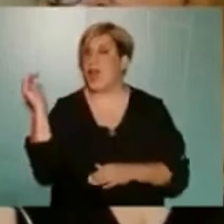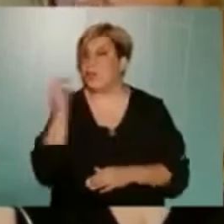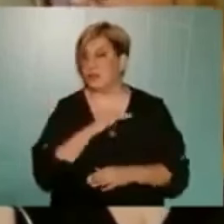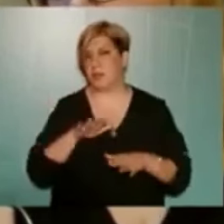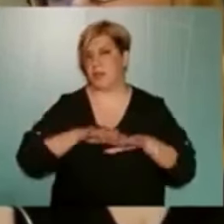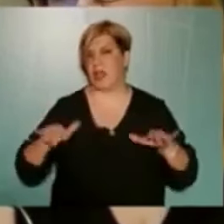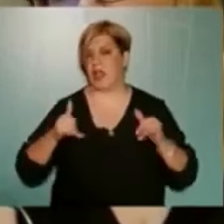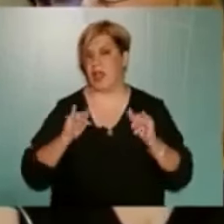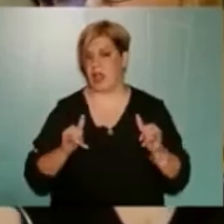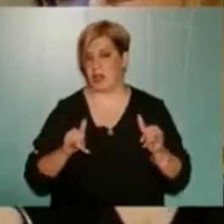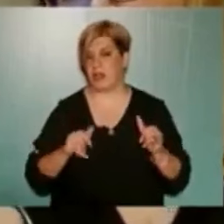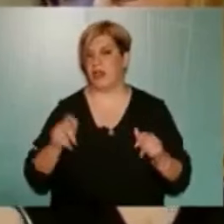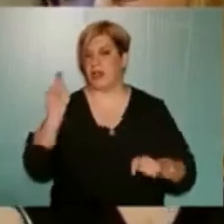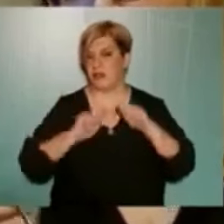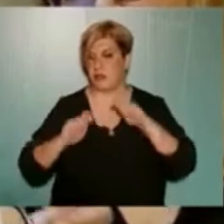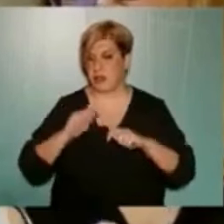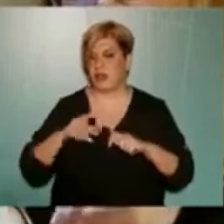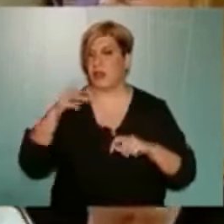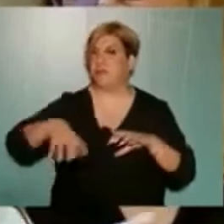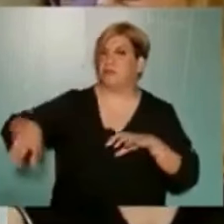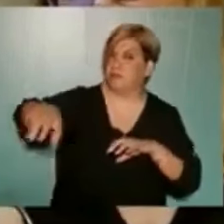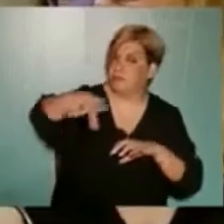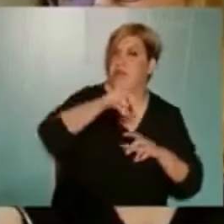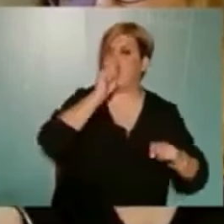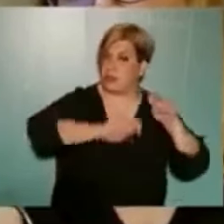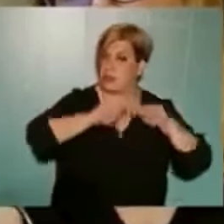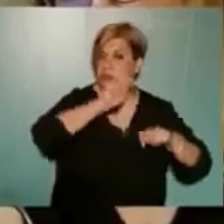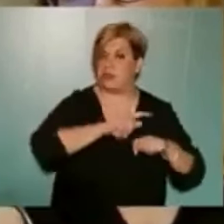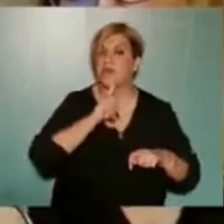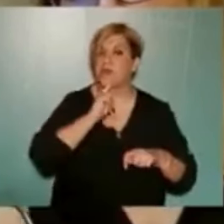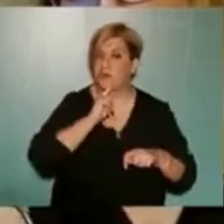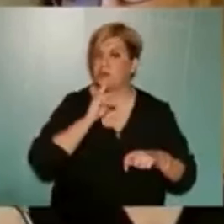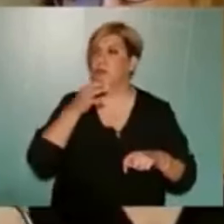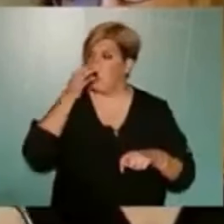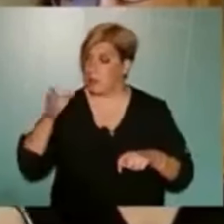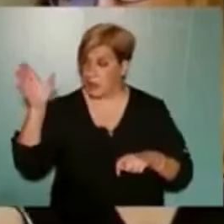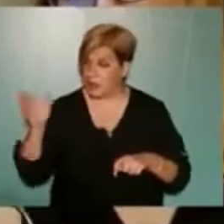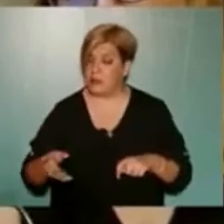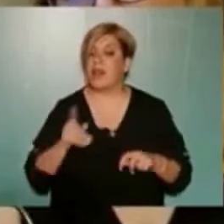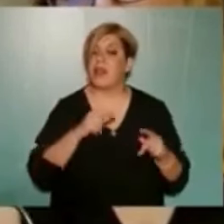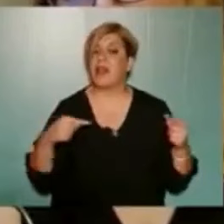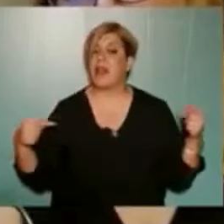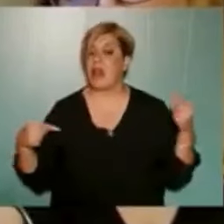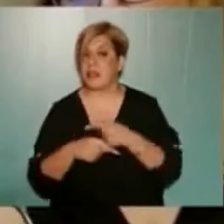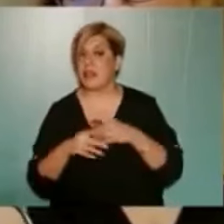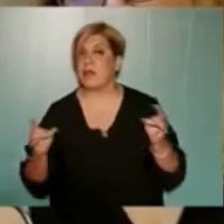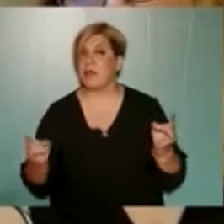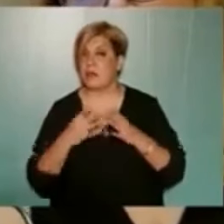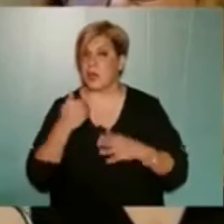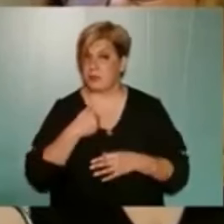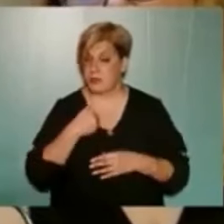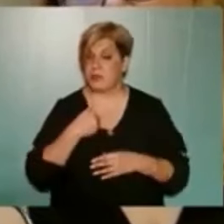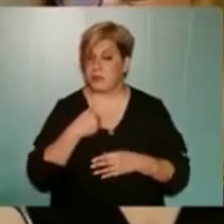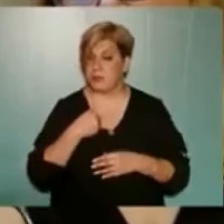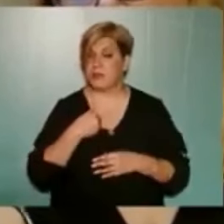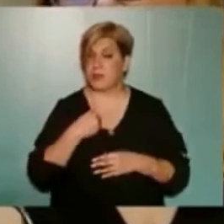χαρά, ώσπου να δημιουργηθούν άλλες παιδικές χαρές όπως ισχυριστήκατε. Στην αντίθετη περίπτωση, εμείς θα